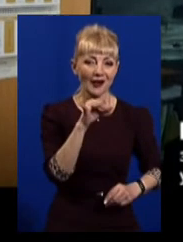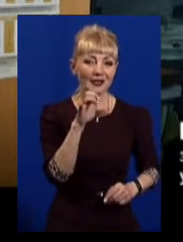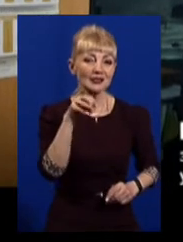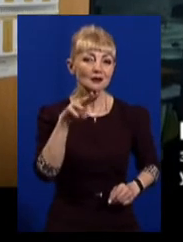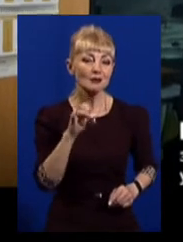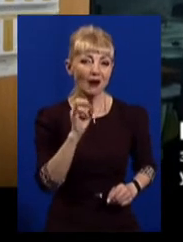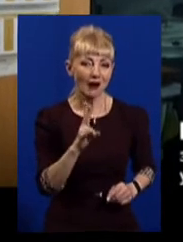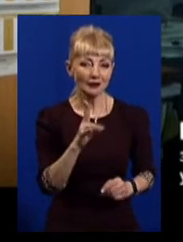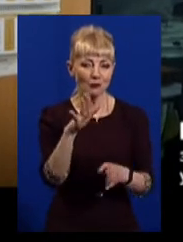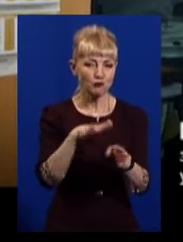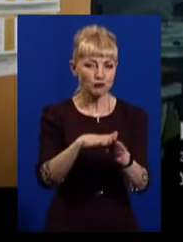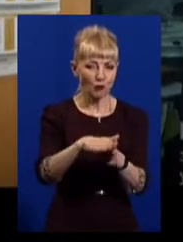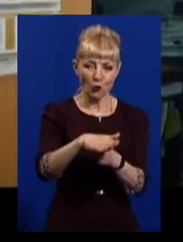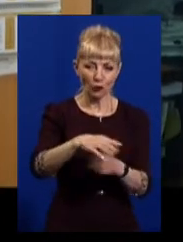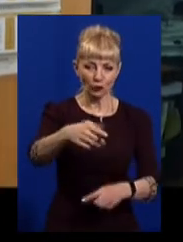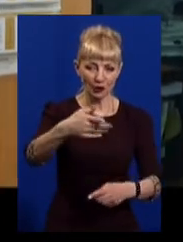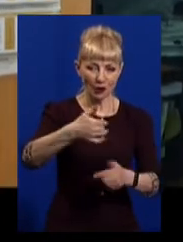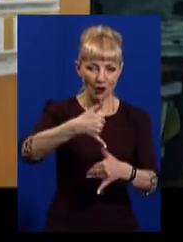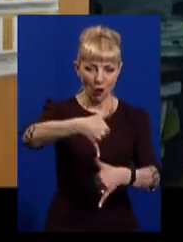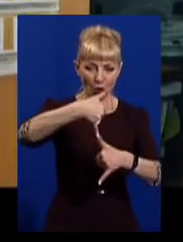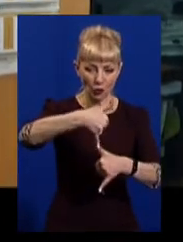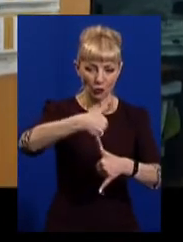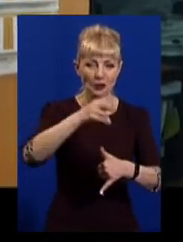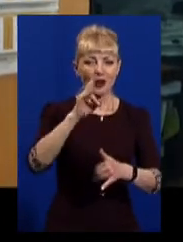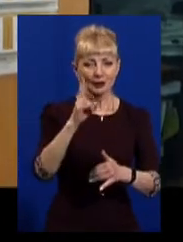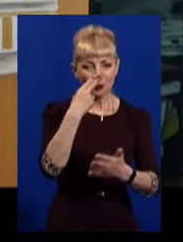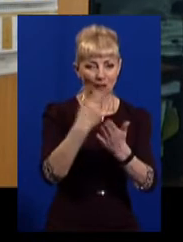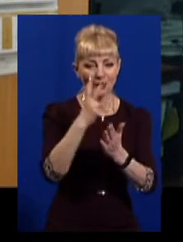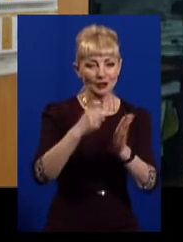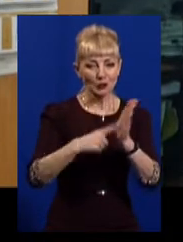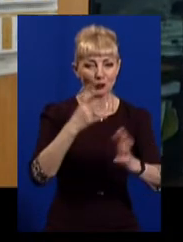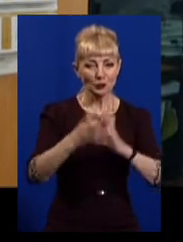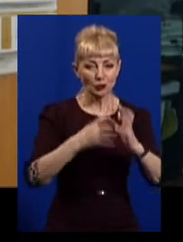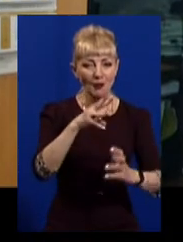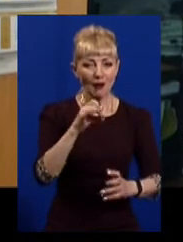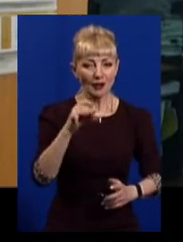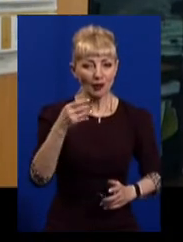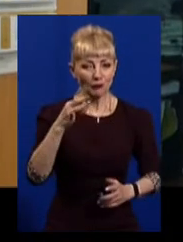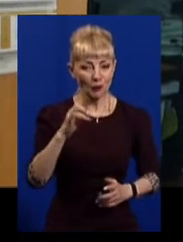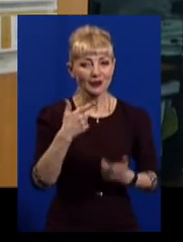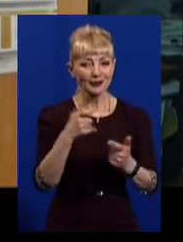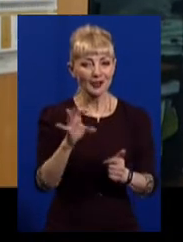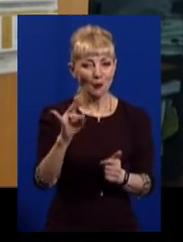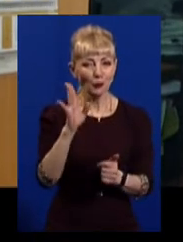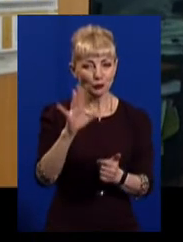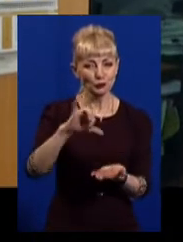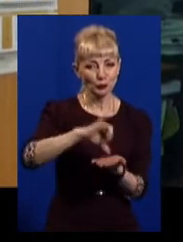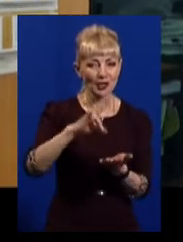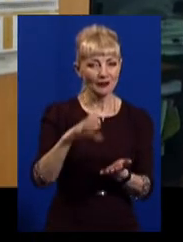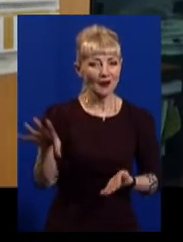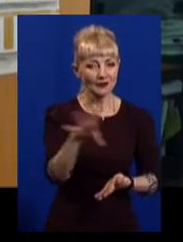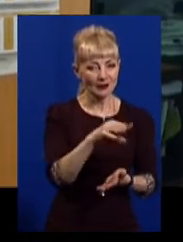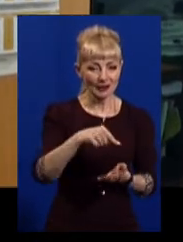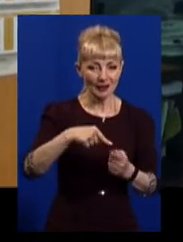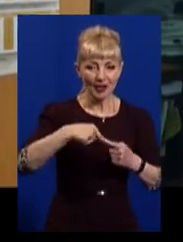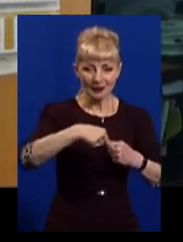-талісман у повний зріст, яку презентують на шостому міжнародному марафоні, де безпосередньо талісман стартуватиме на усіх дистанціях із учасниками